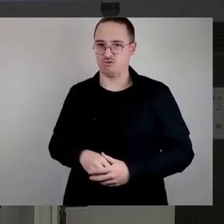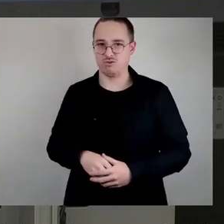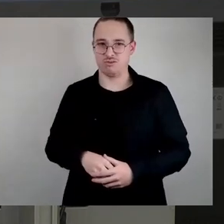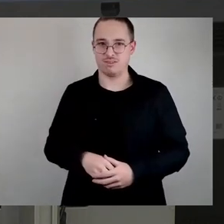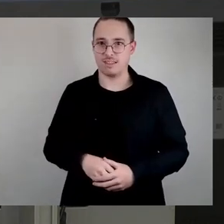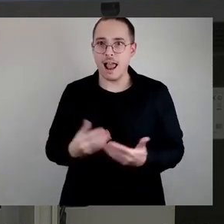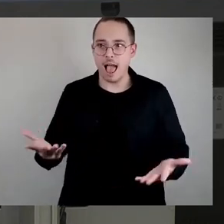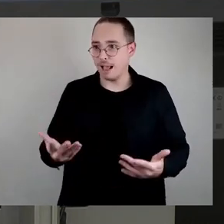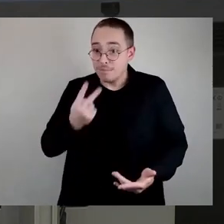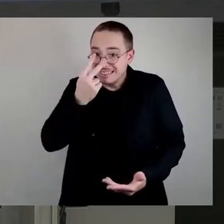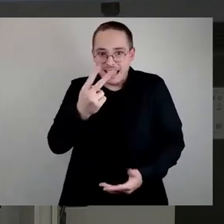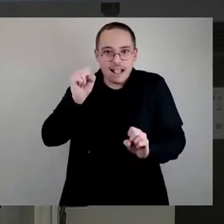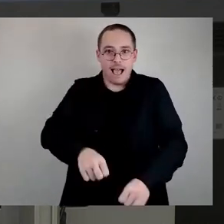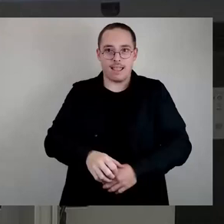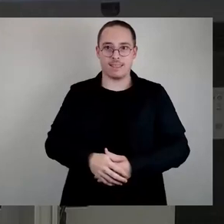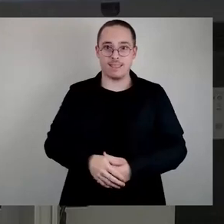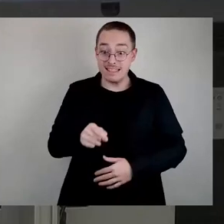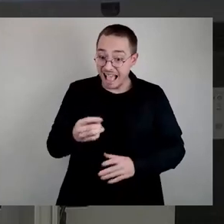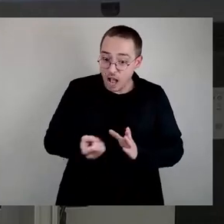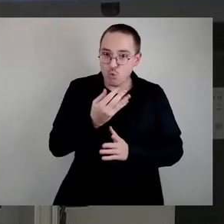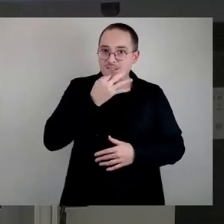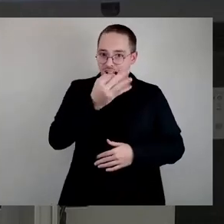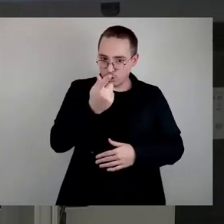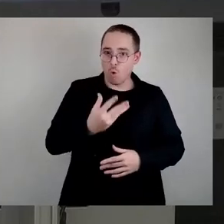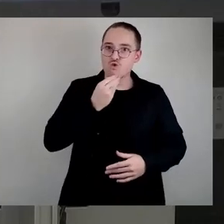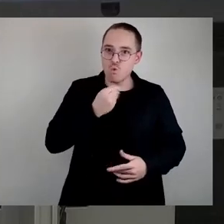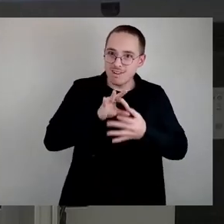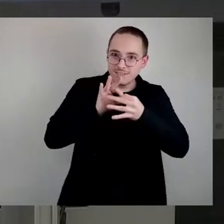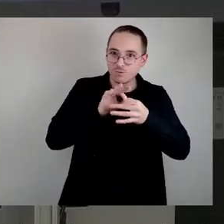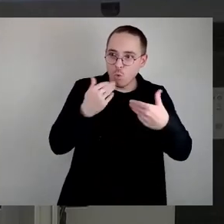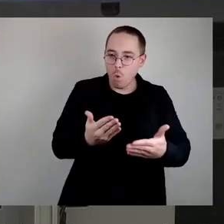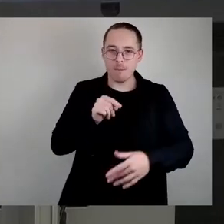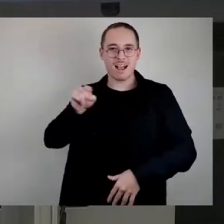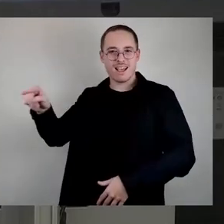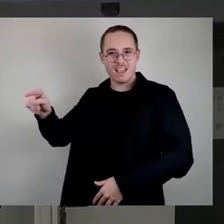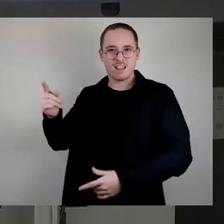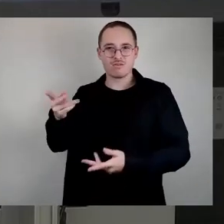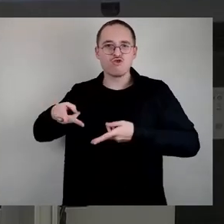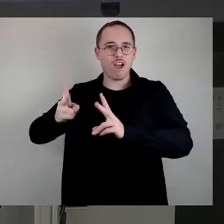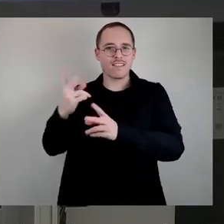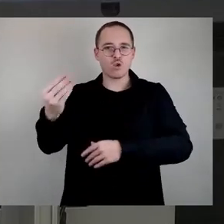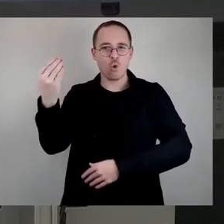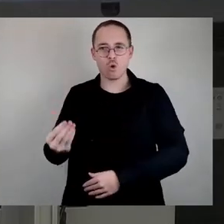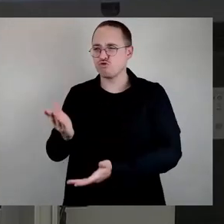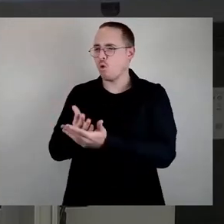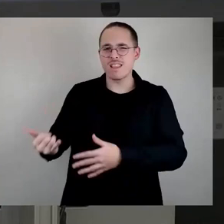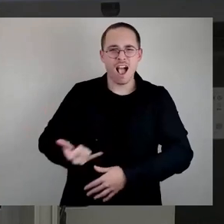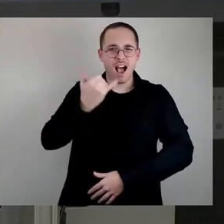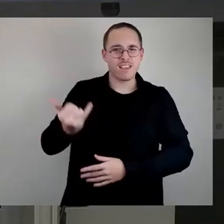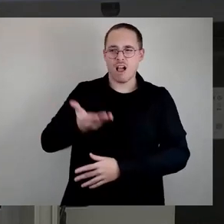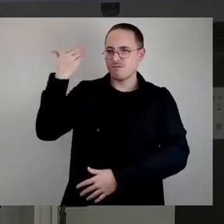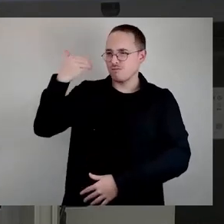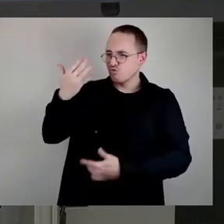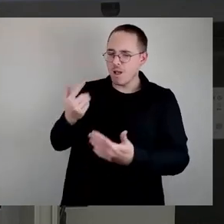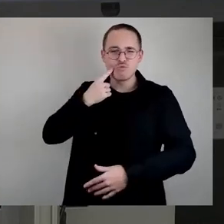tatsächlich um eine aktuelle Frage geht, doch aber nicht bei einem Thema, das seit Jahren, ich glaube, ist die elfte Debatte in diesem